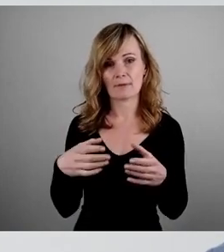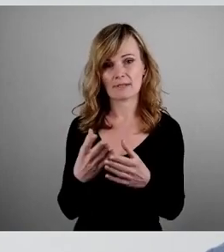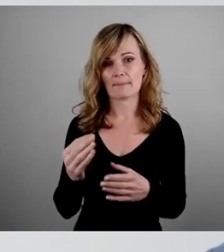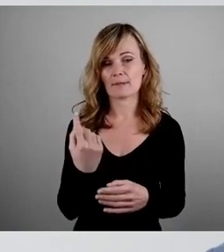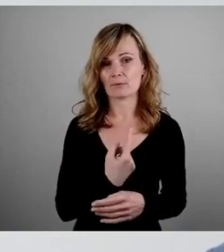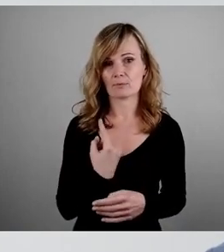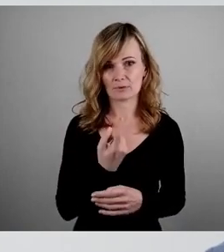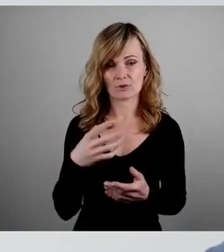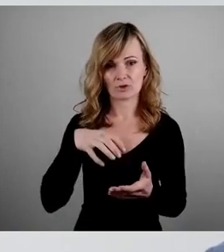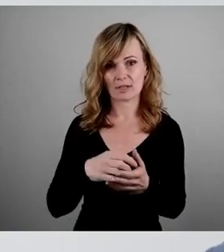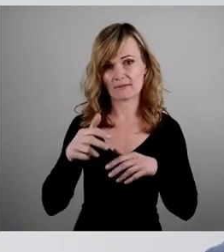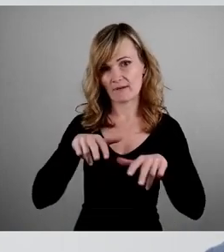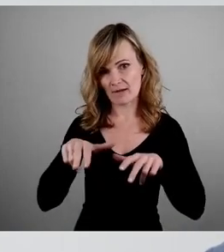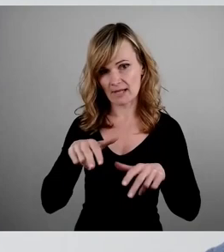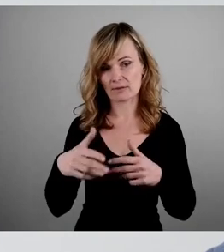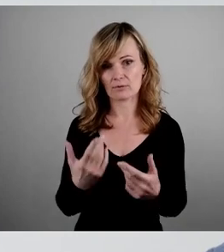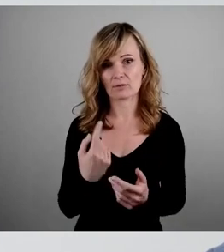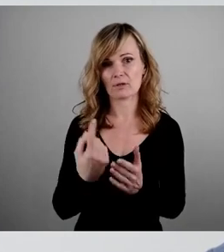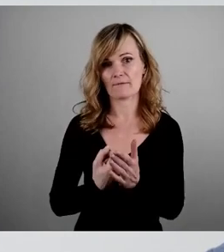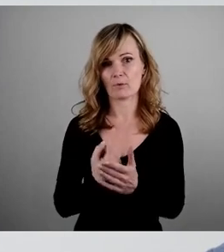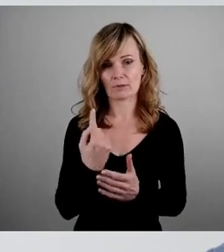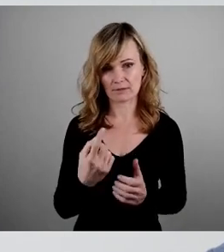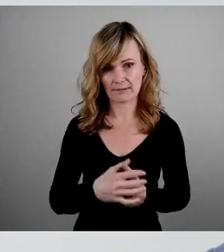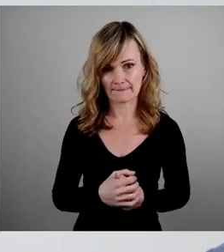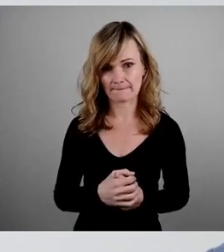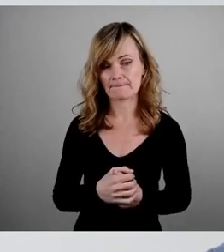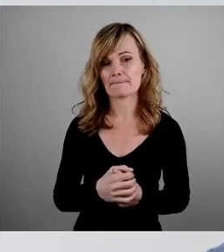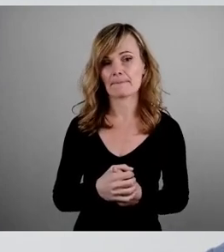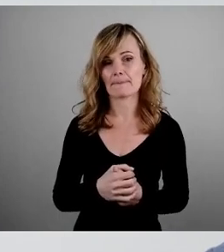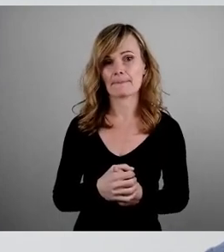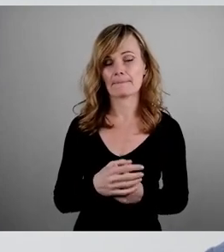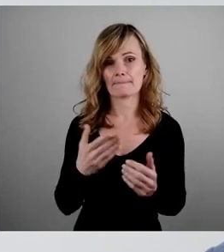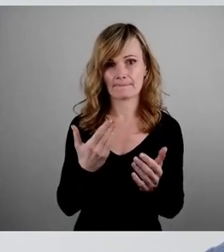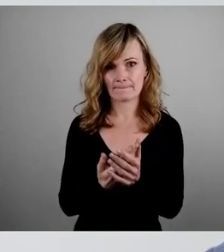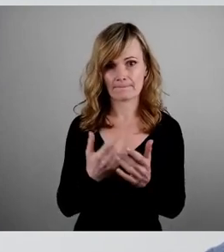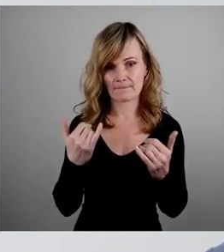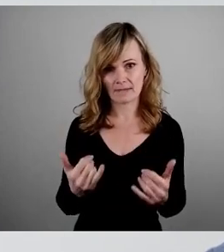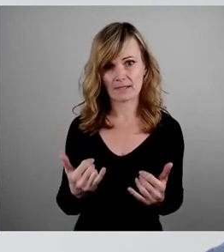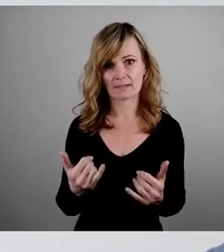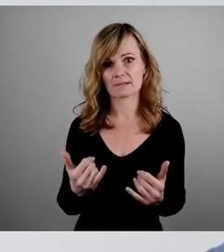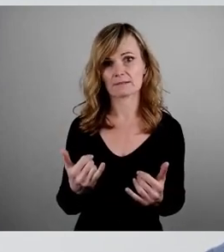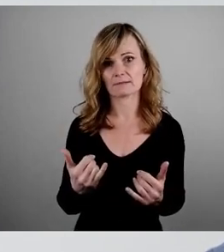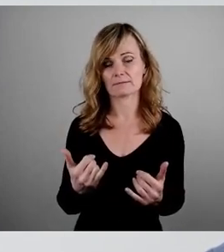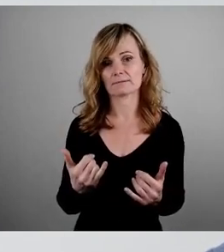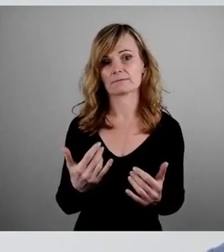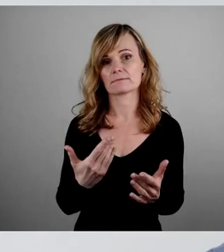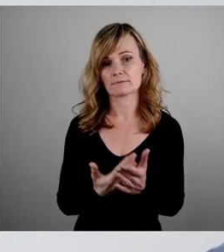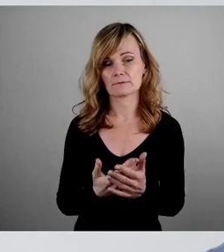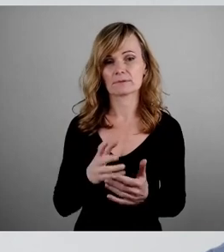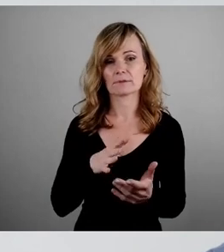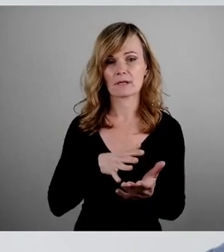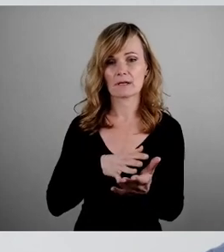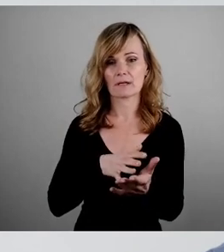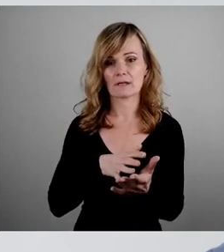als Stadtverwaltung gefordert, dass wir an dieser Stelle die gestiegenen Aufwendungen,